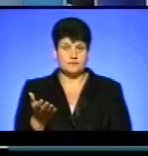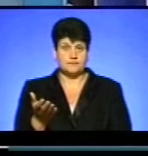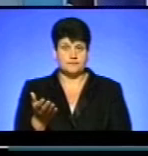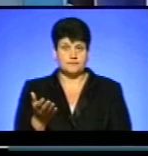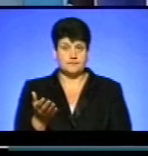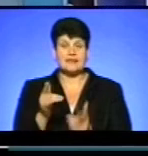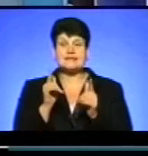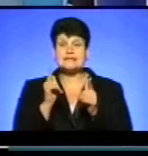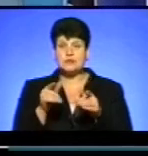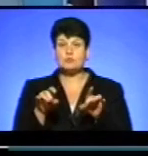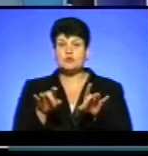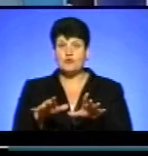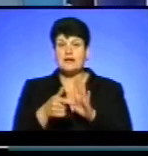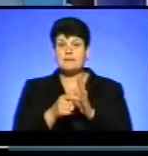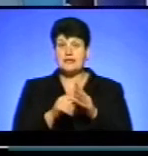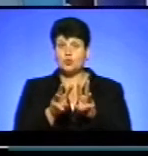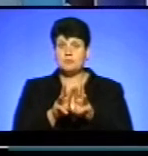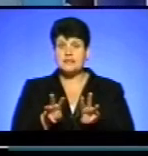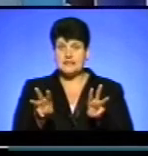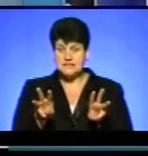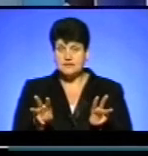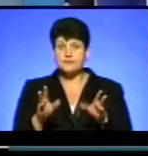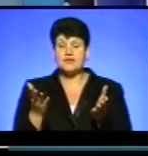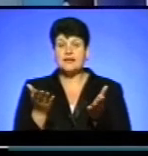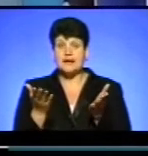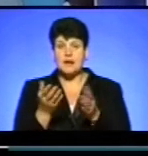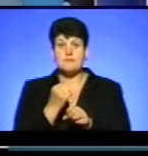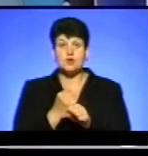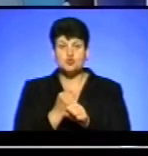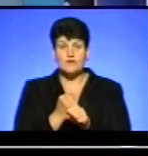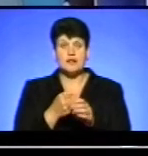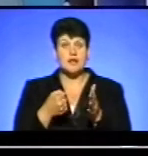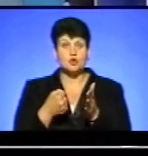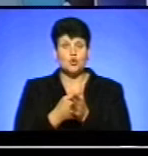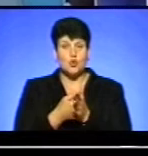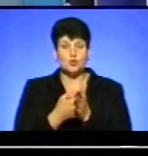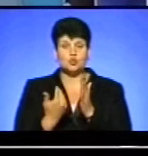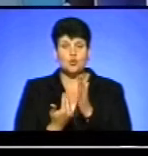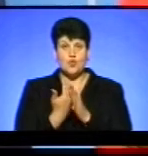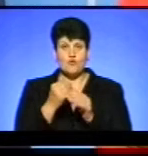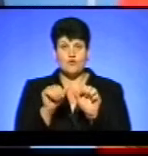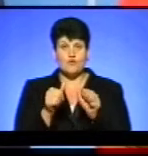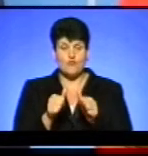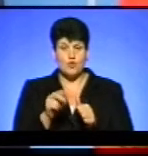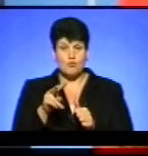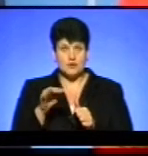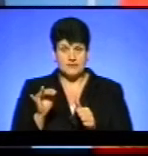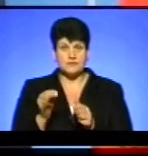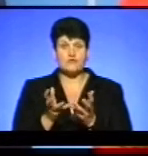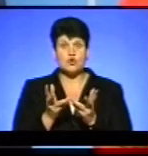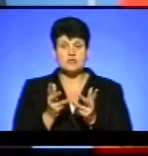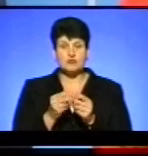Згідно постанови Кабінету міністрів, яка працювала до нової формули з розрахунку,